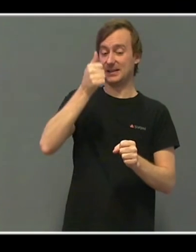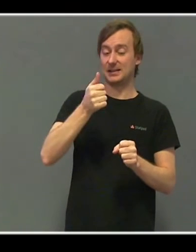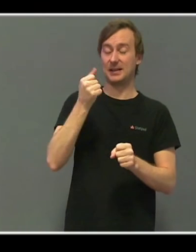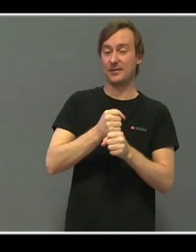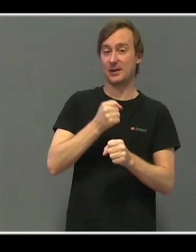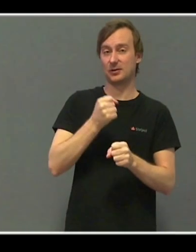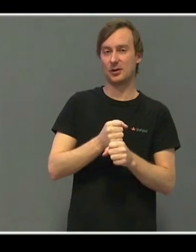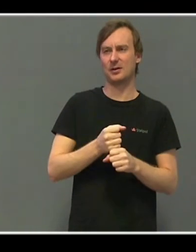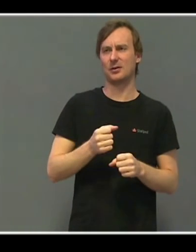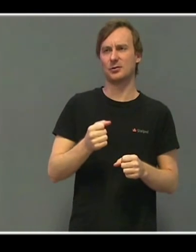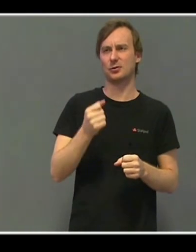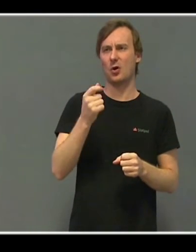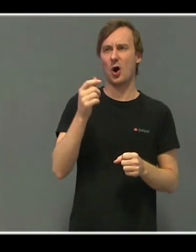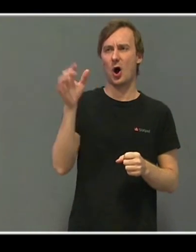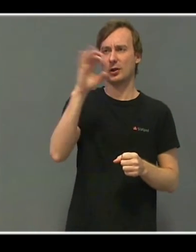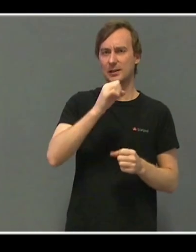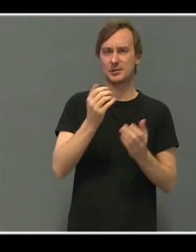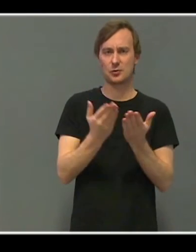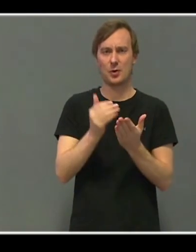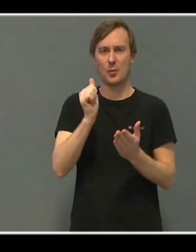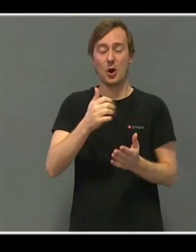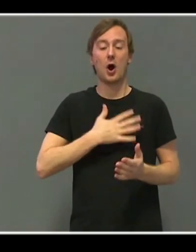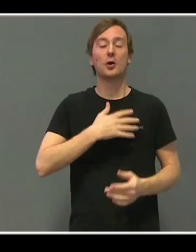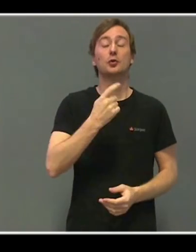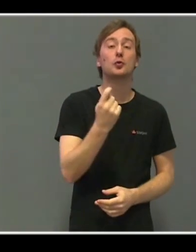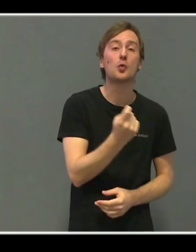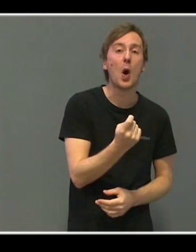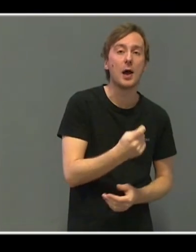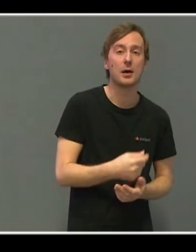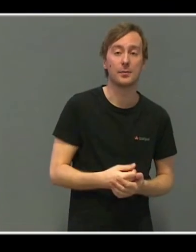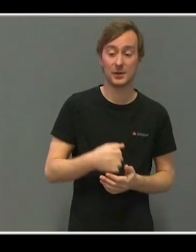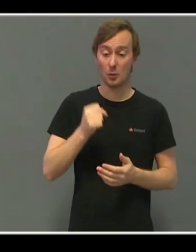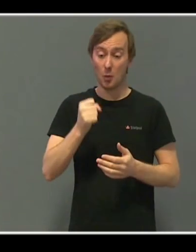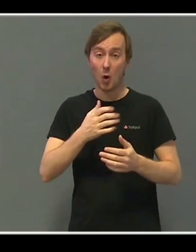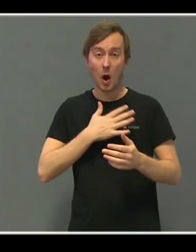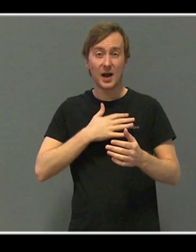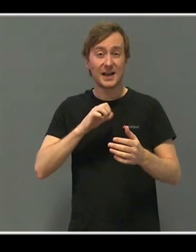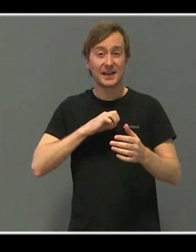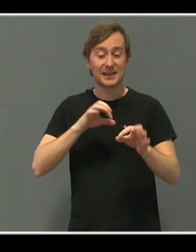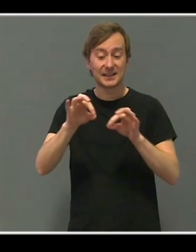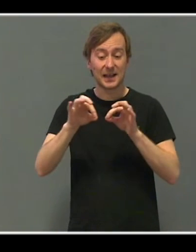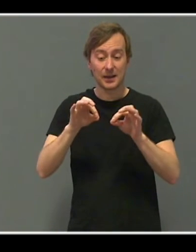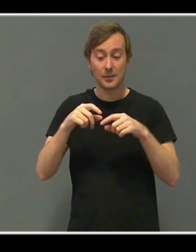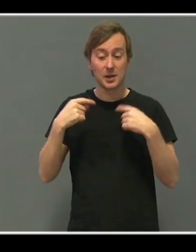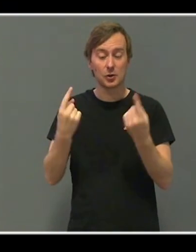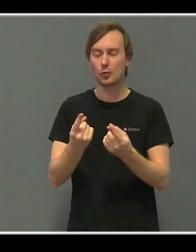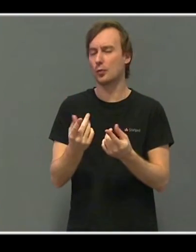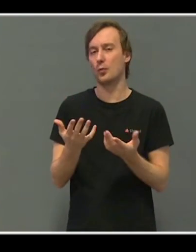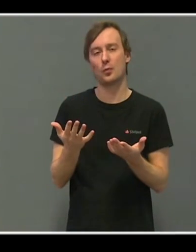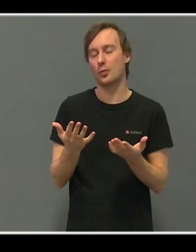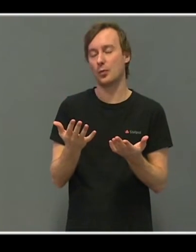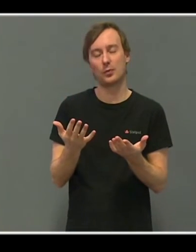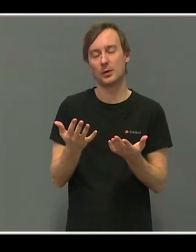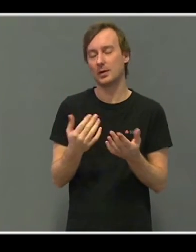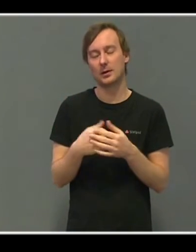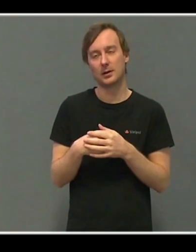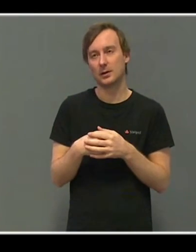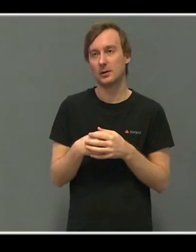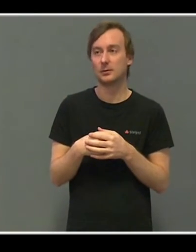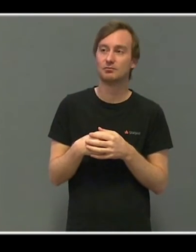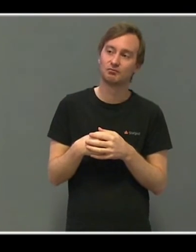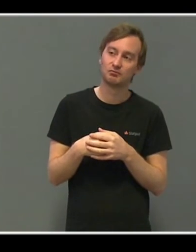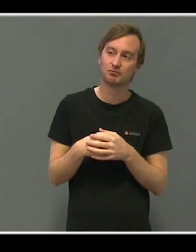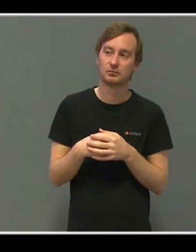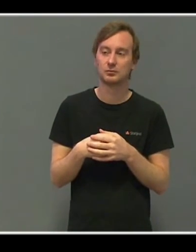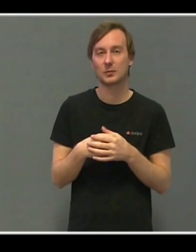at enhver skole bør ha noe tilgjengelig. Men man trenger jo ikke å tenke at man trenger et gamingrom for å få til dette. Man kan jo